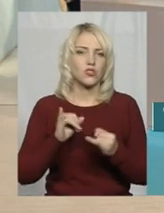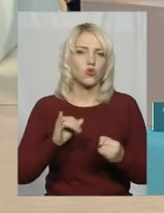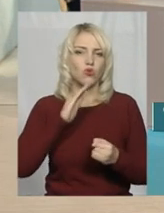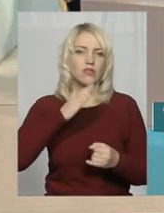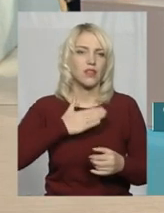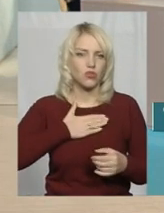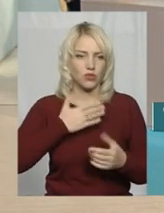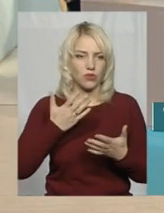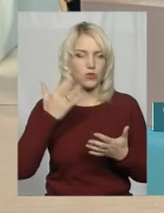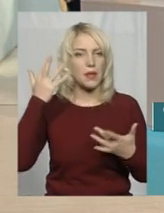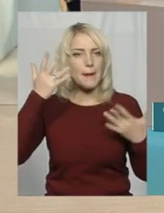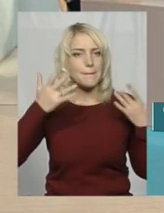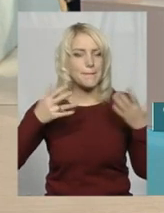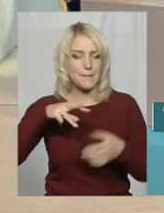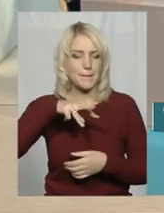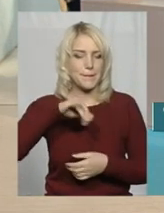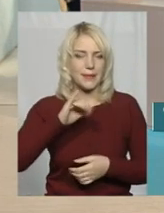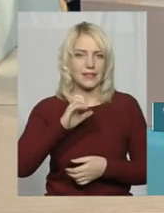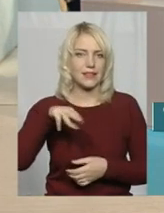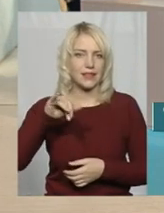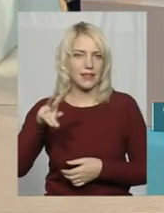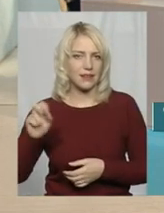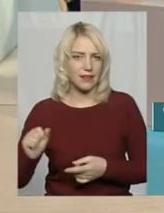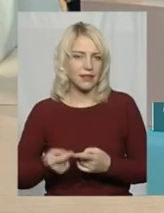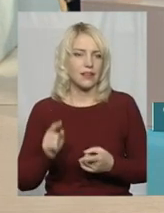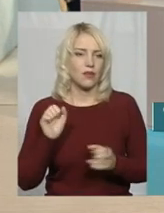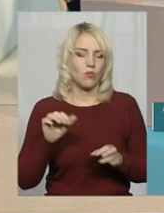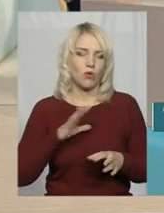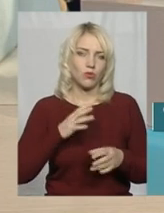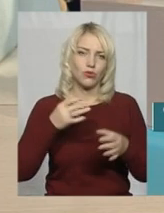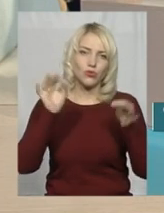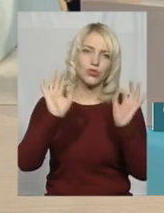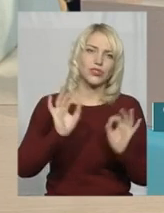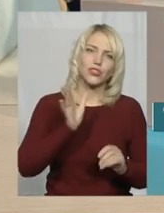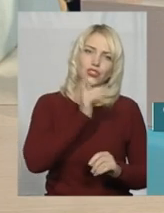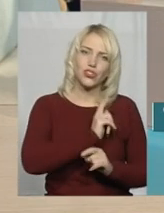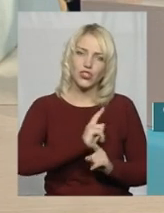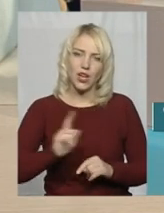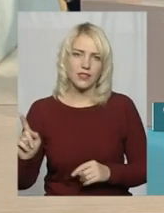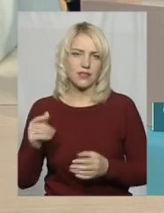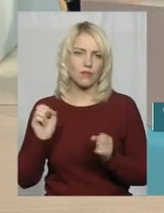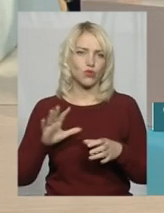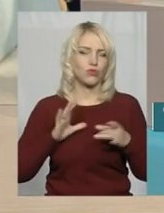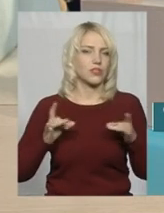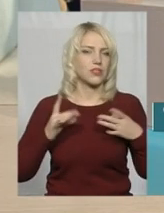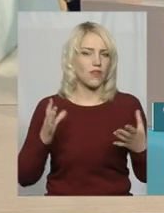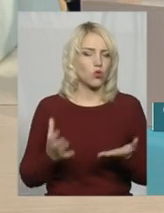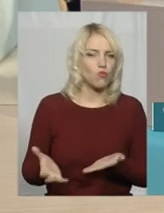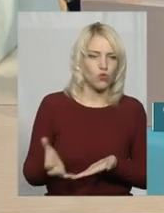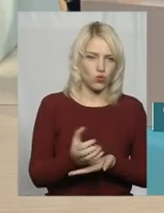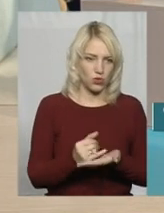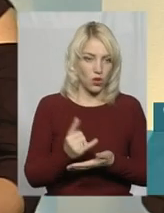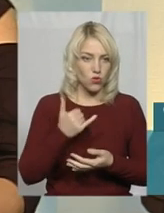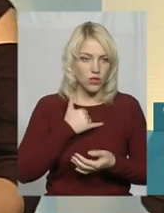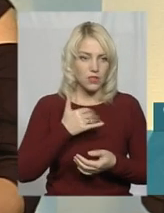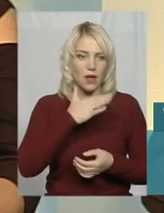містикою, але водночас із осіннім часом, із святом урожаю. У нас є